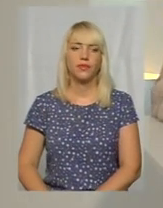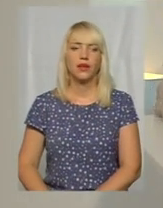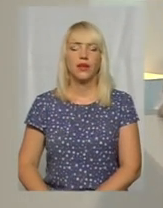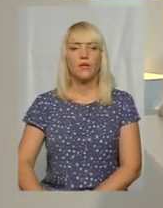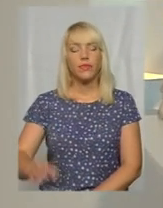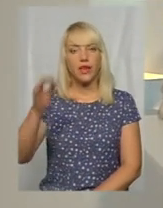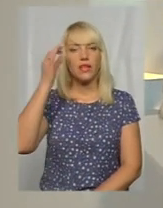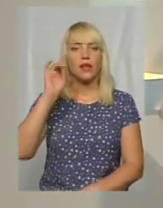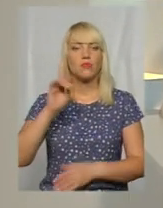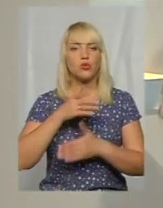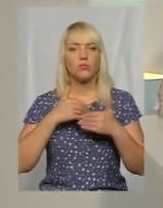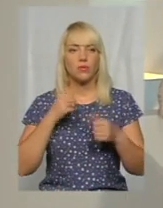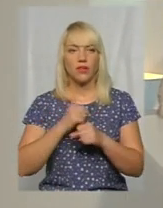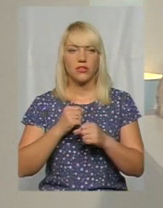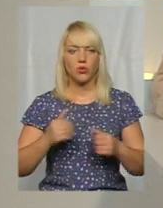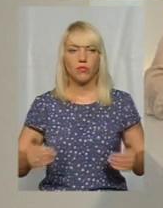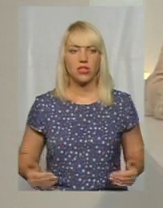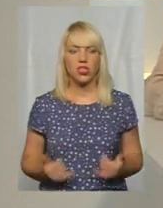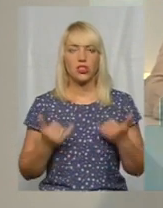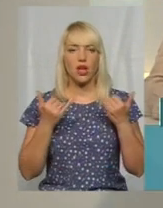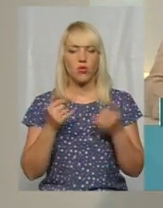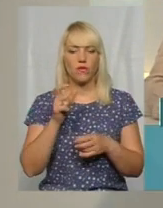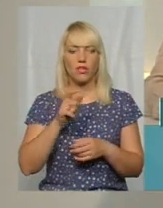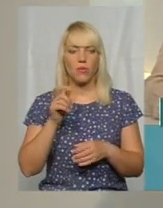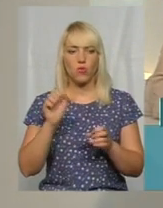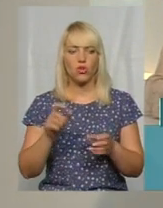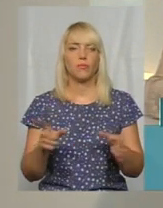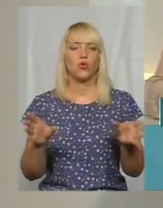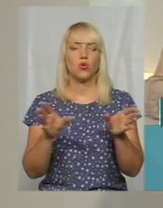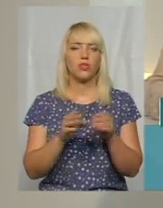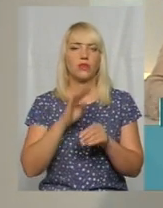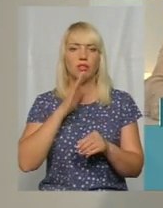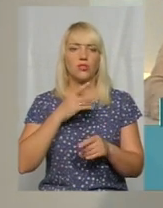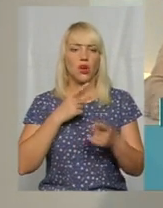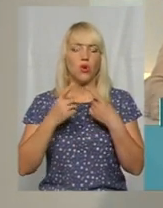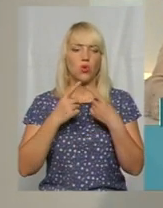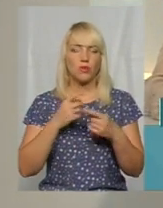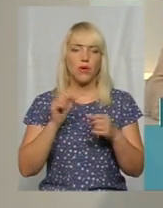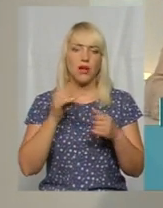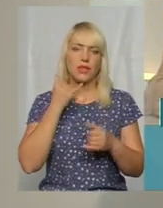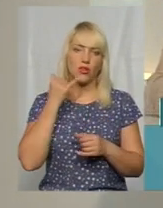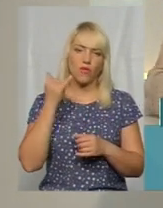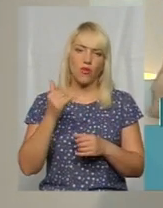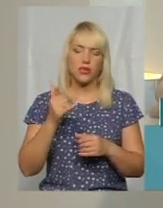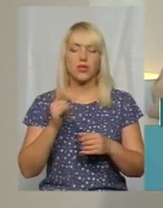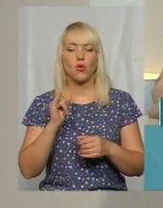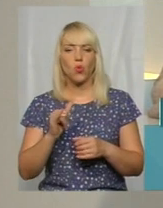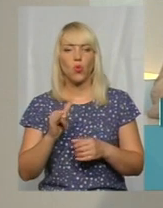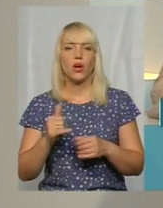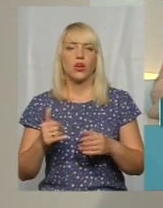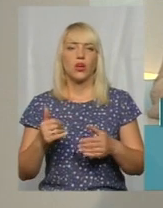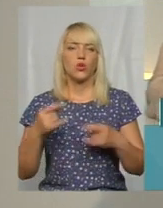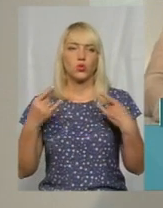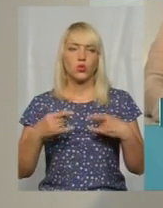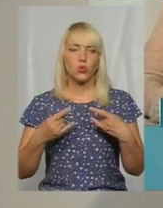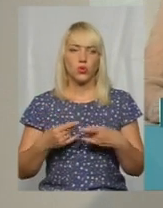Нагадаю, що ми працюємо наживо. Шановні глядачі, ви можете долучатися до розмови або зателефонувавши у студію, або пишіть коментарі під прямою